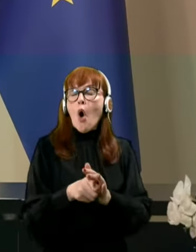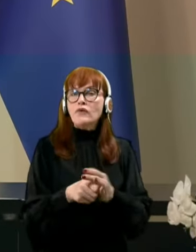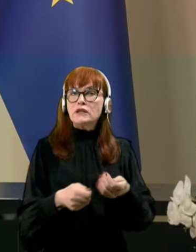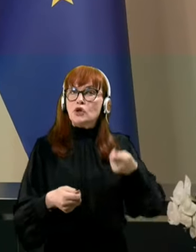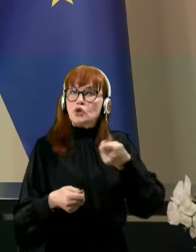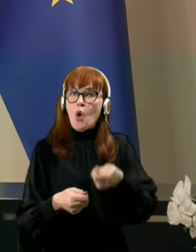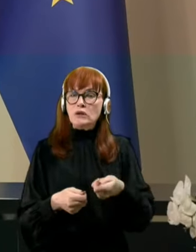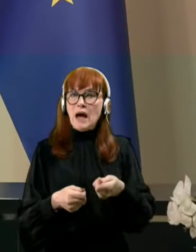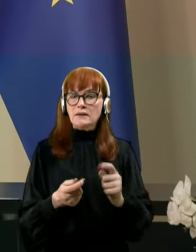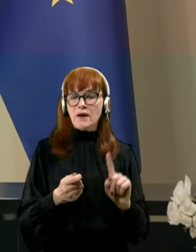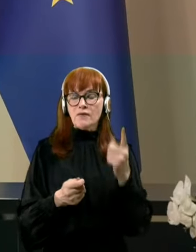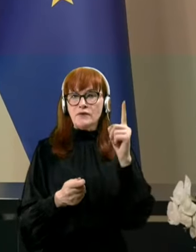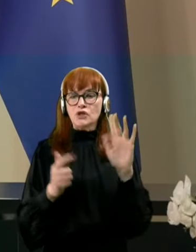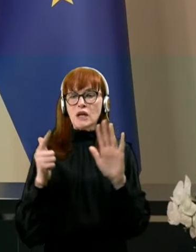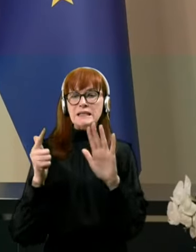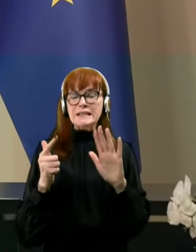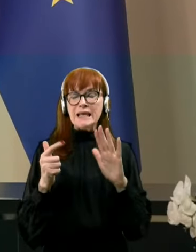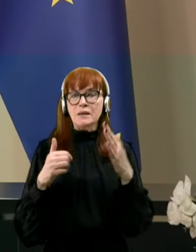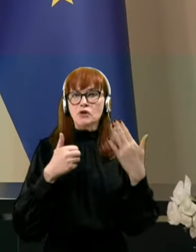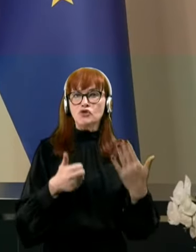67 milijonov.